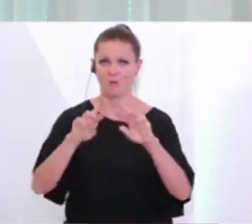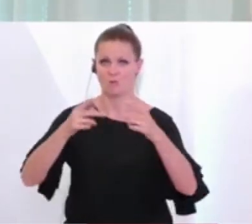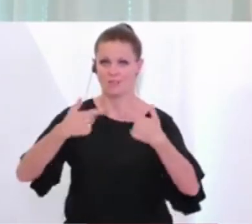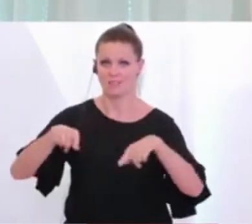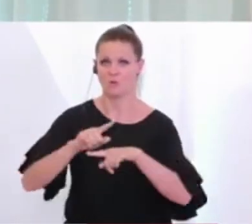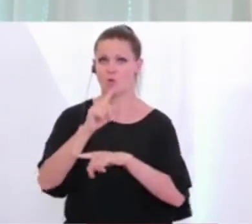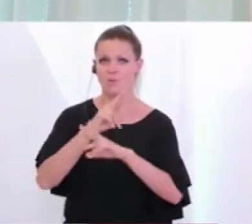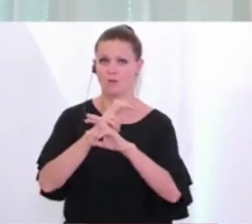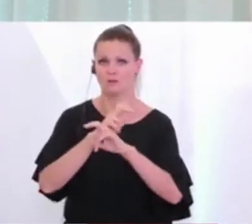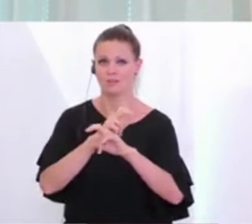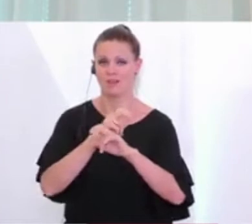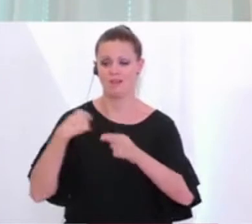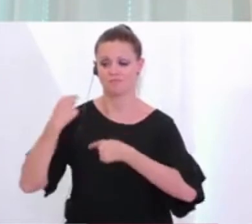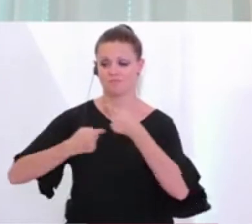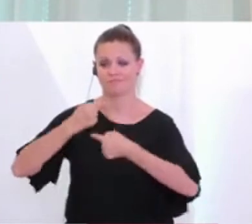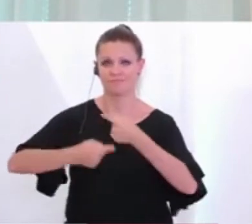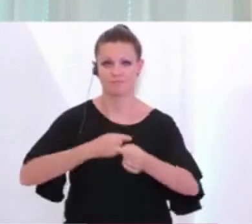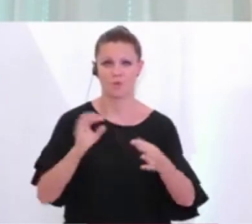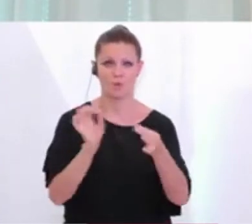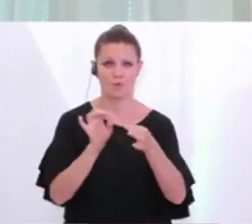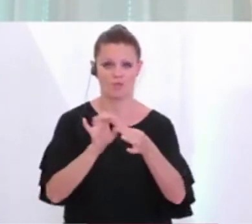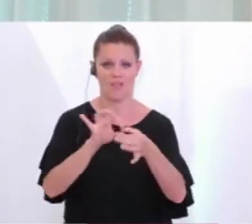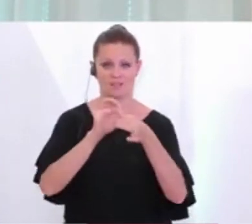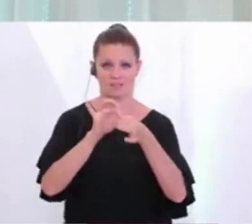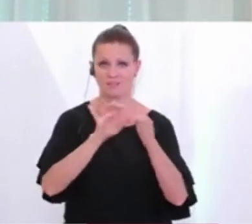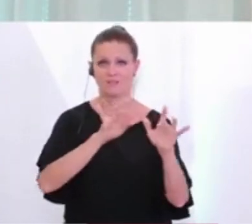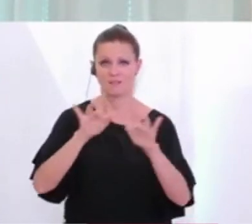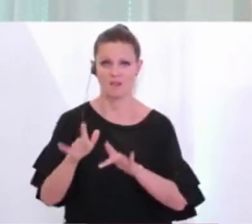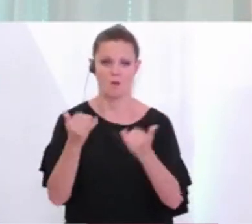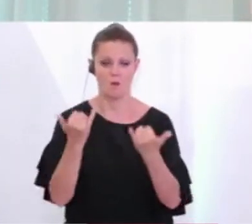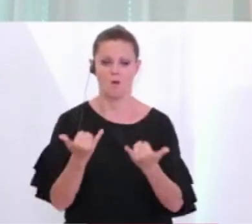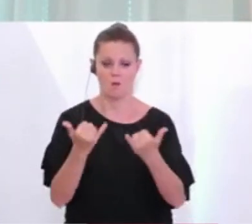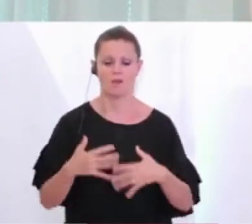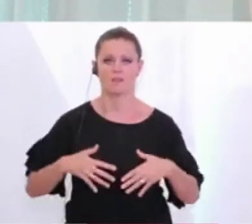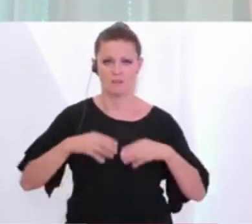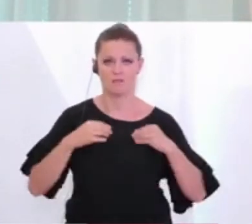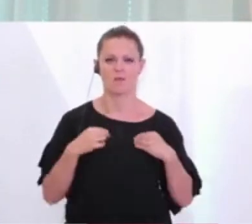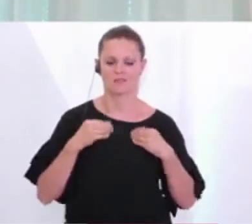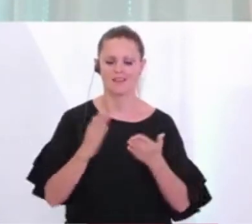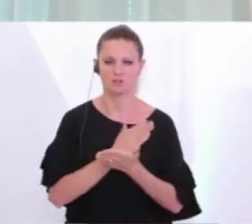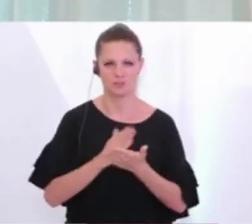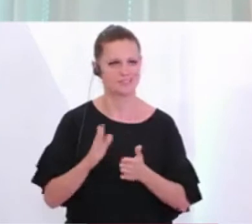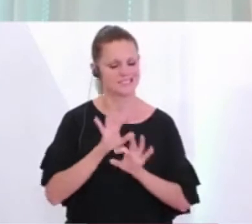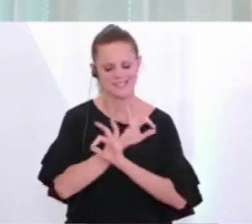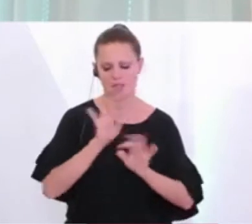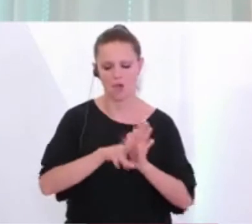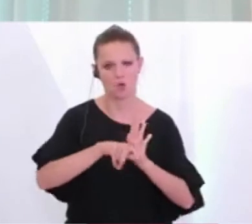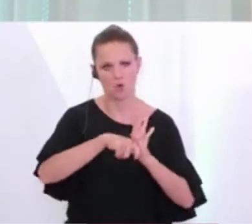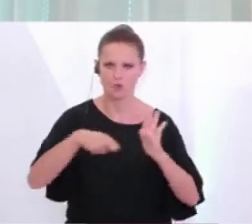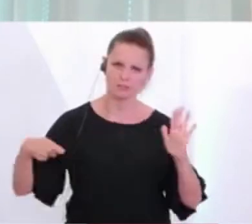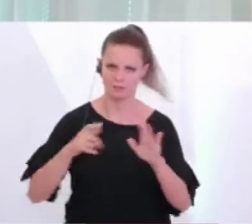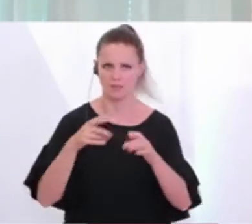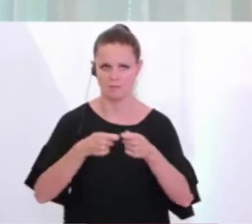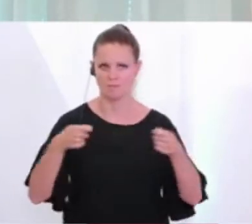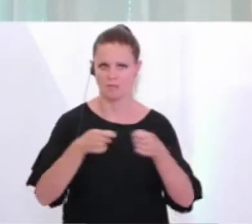wir laufend Kontakt haben, natürlich in diesem Zusammenhang, hat sich heute Vormittag dazu entschieden, sehr, sehr konsequente Maßnahmen zu